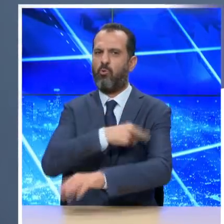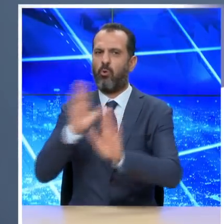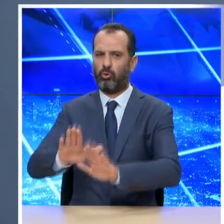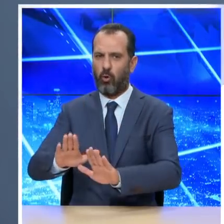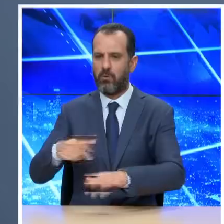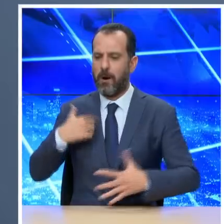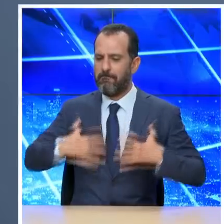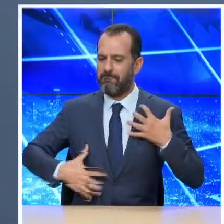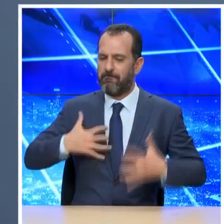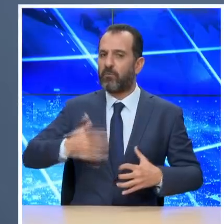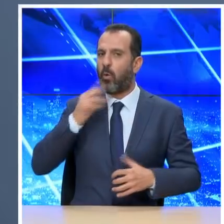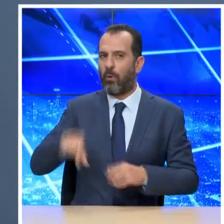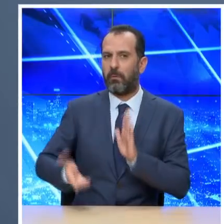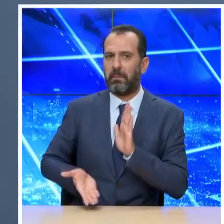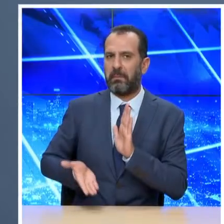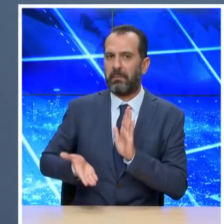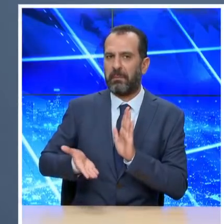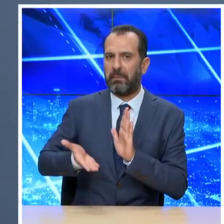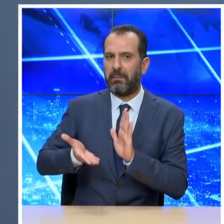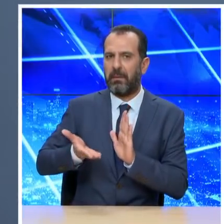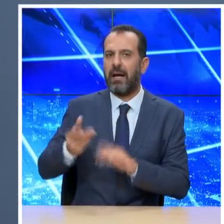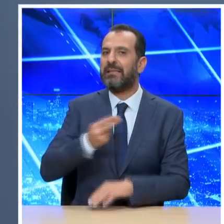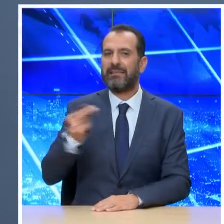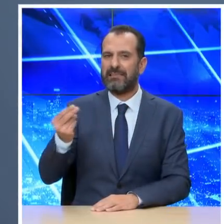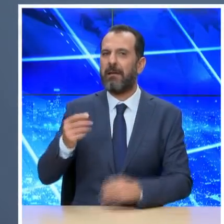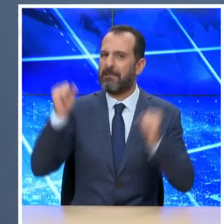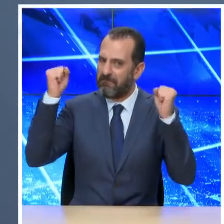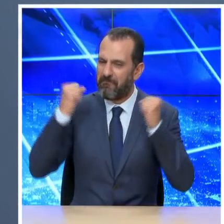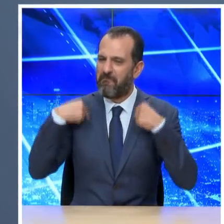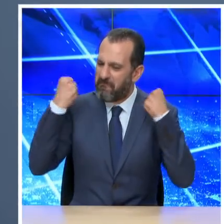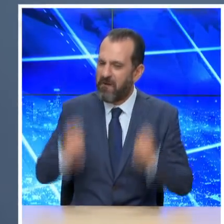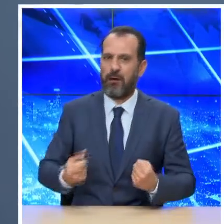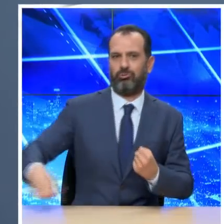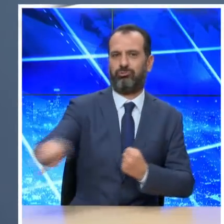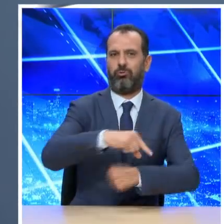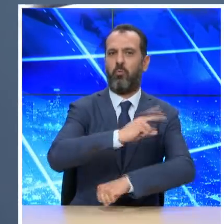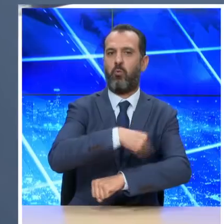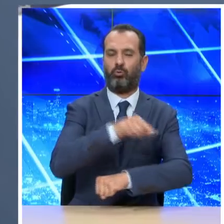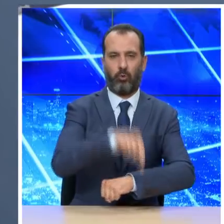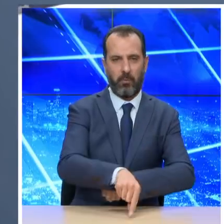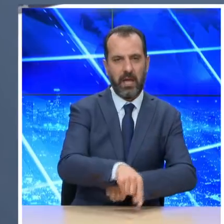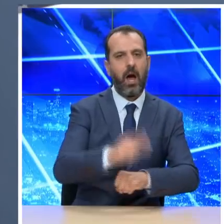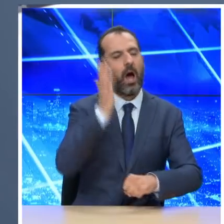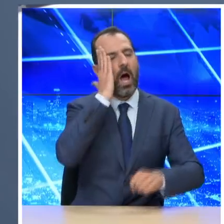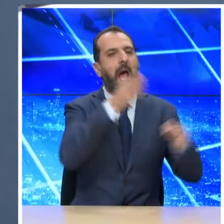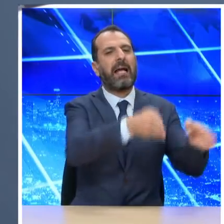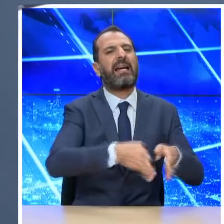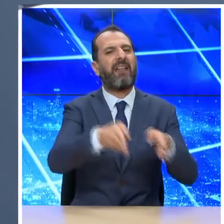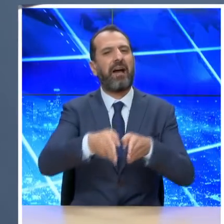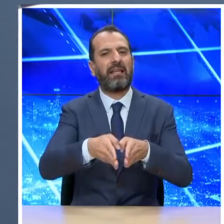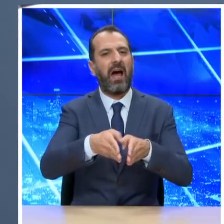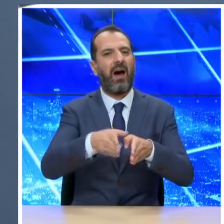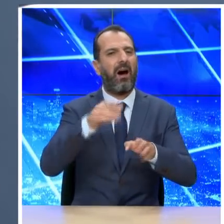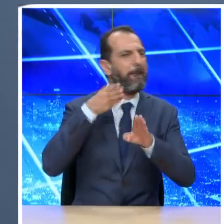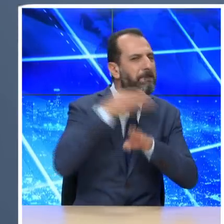εβδομάδες, γεγονός που καταδεικνύει τη συνεχιζόμενη πίεση στο σύστημα υγείας. Απ' την άλλη πληρότητα σε κλίνες σε μονάδων